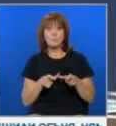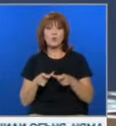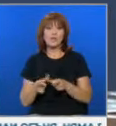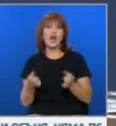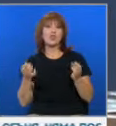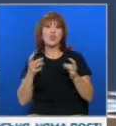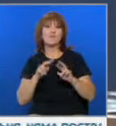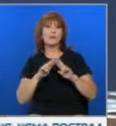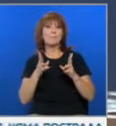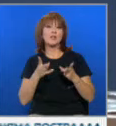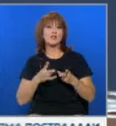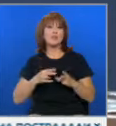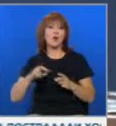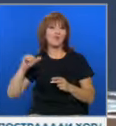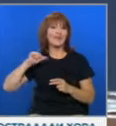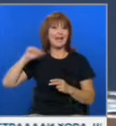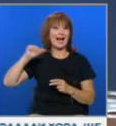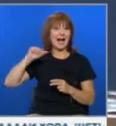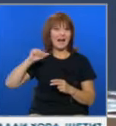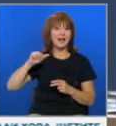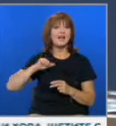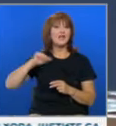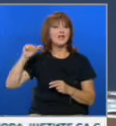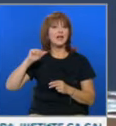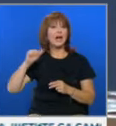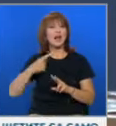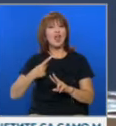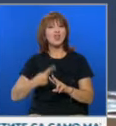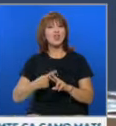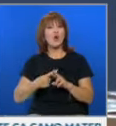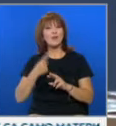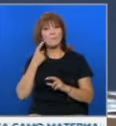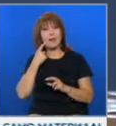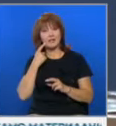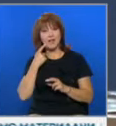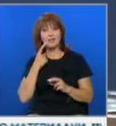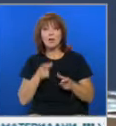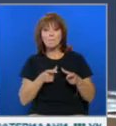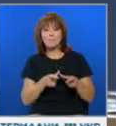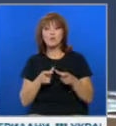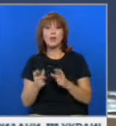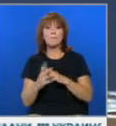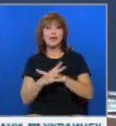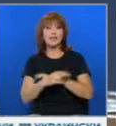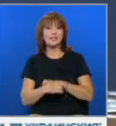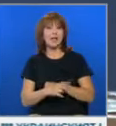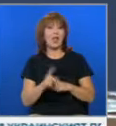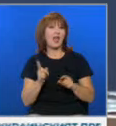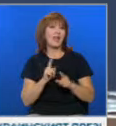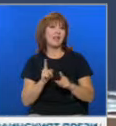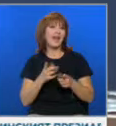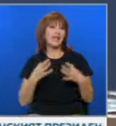на новата международна жп е гара Прокоп, както и гарата в Нови Белград. И блокирането на магистралата не бяха принос към